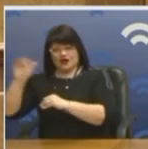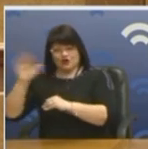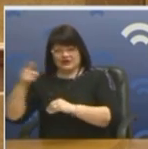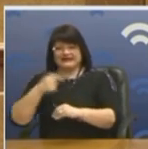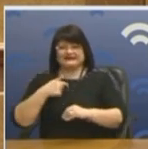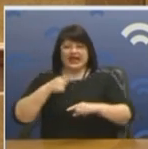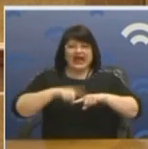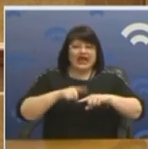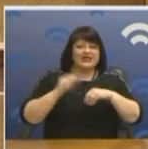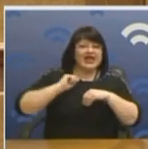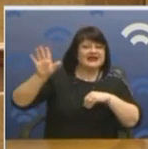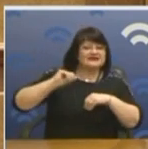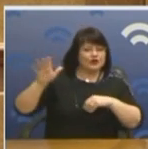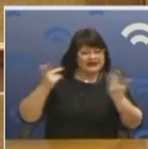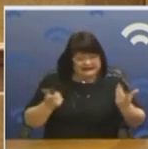εμείς θα καταλάβετε τη διαφοροποίηση.